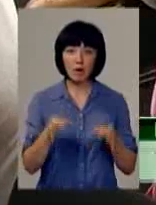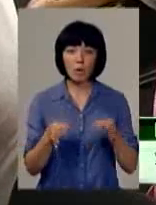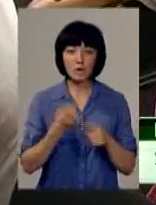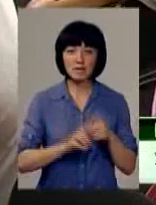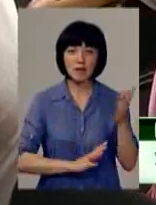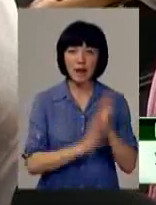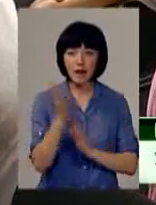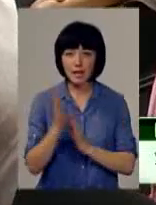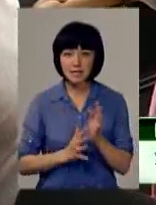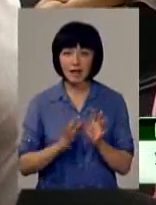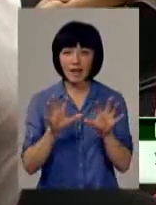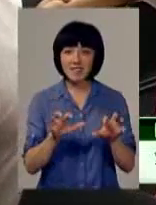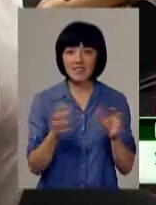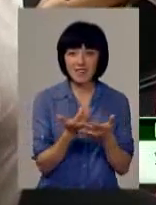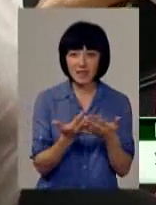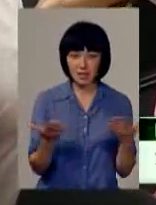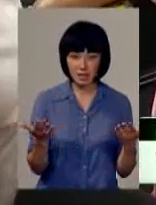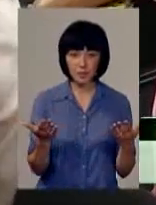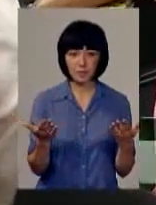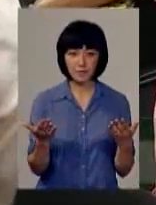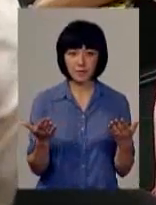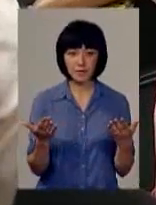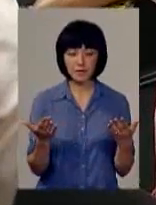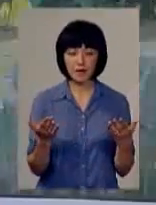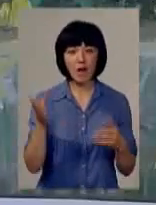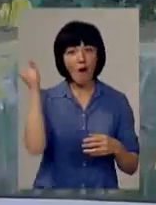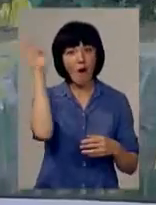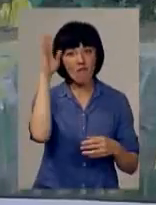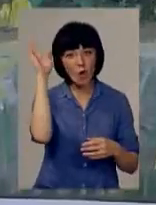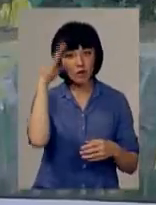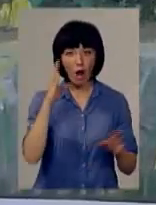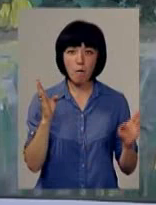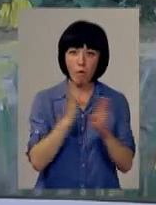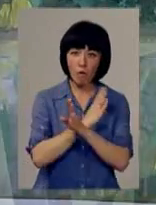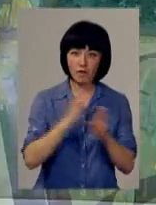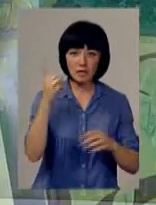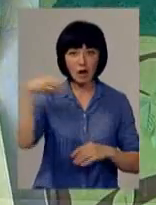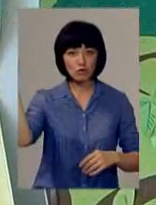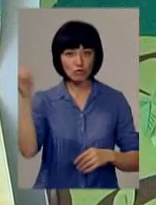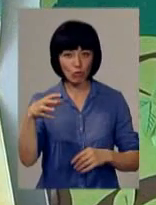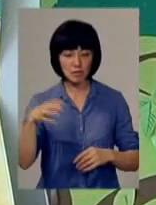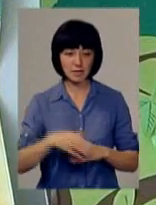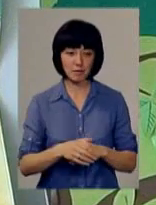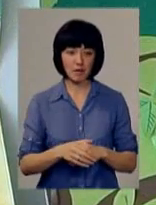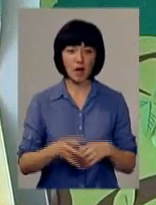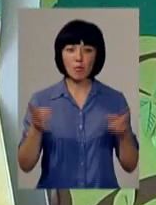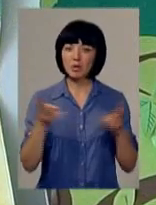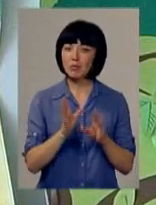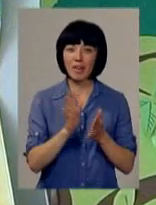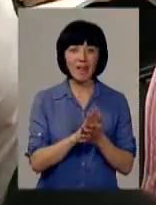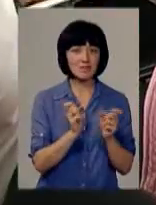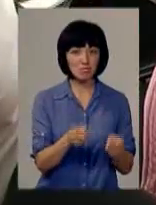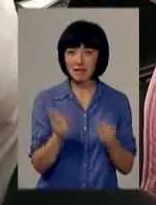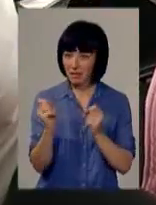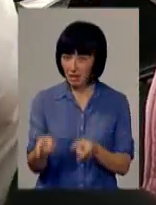це ліс, звірі, вода, повітря, сонце. Потрібно не смітити.